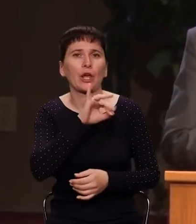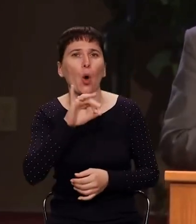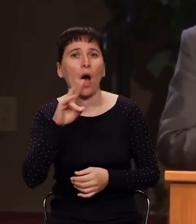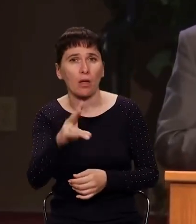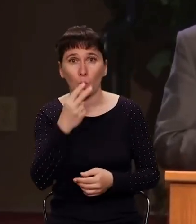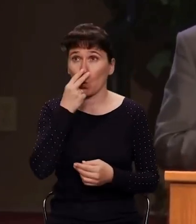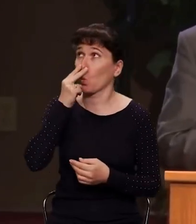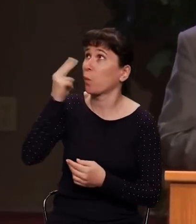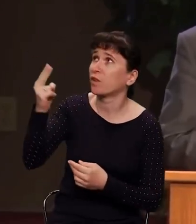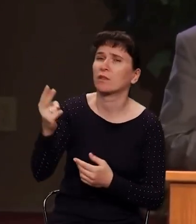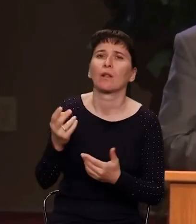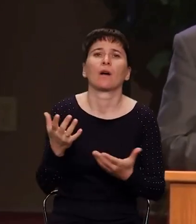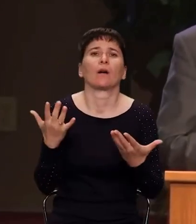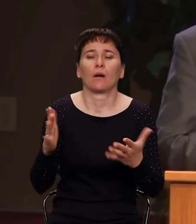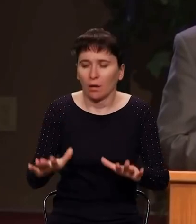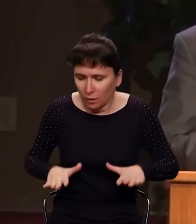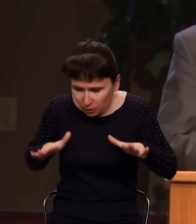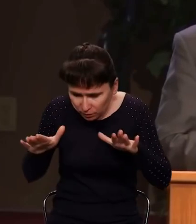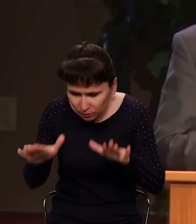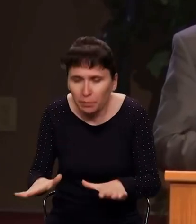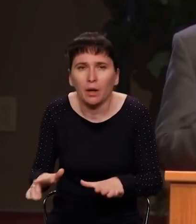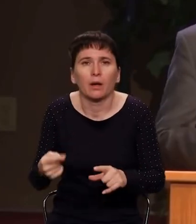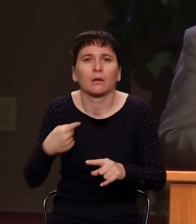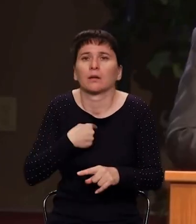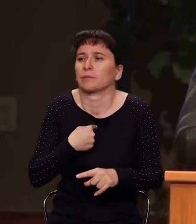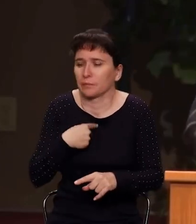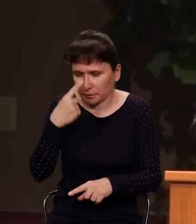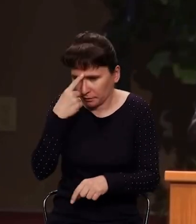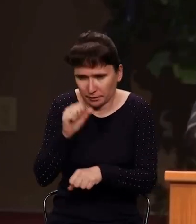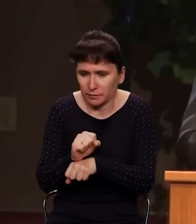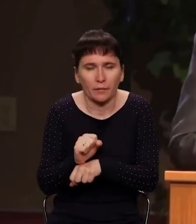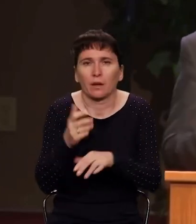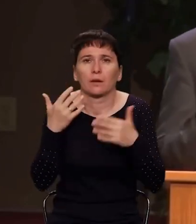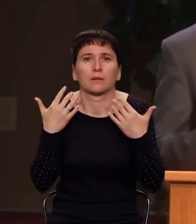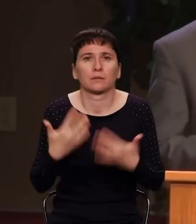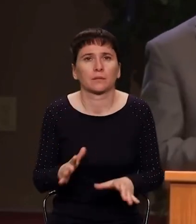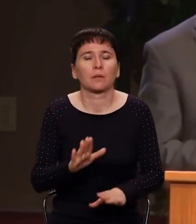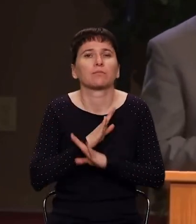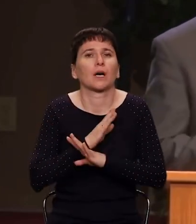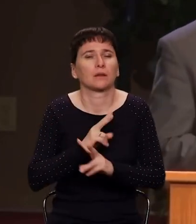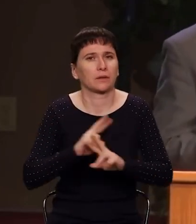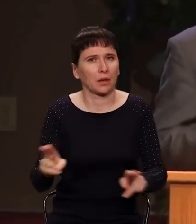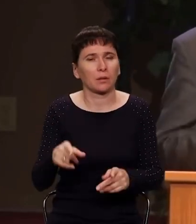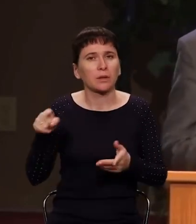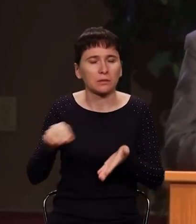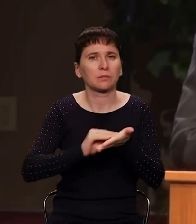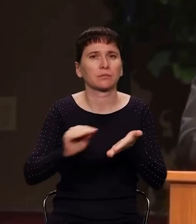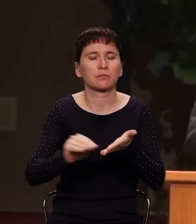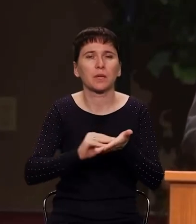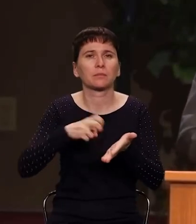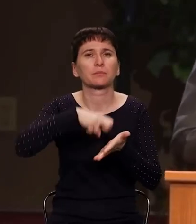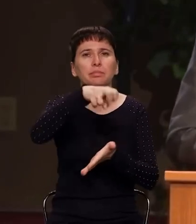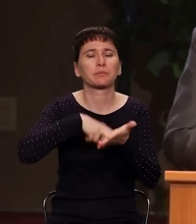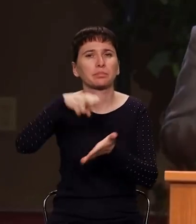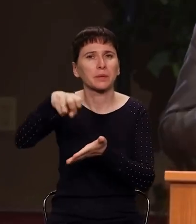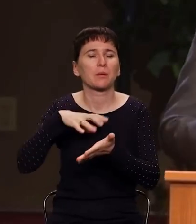увидел его, он пал к ногам его как мертвый. В этой книге Господь послал несколько писем нескольким церквям,